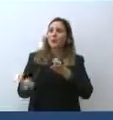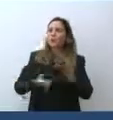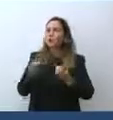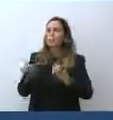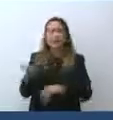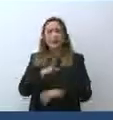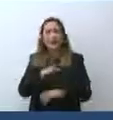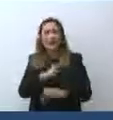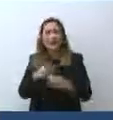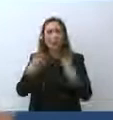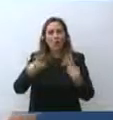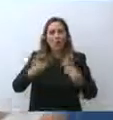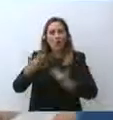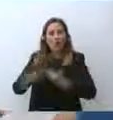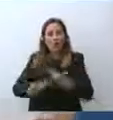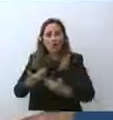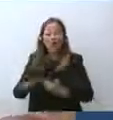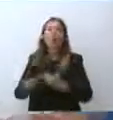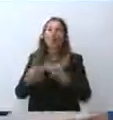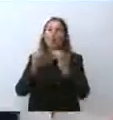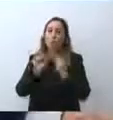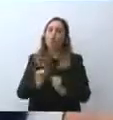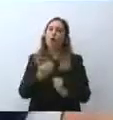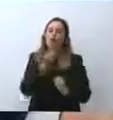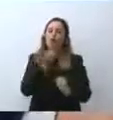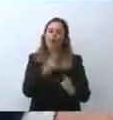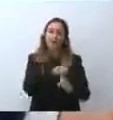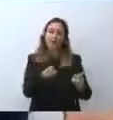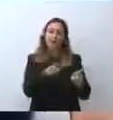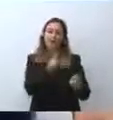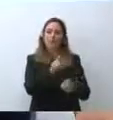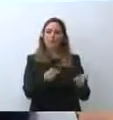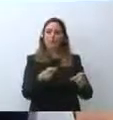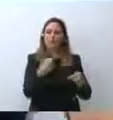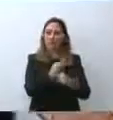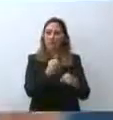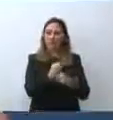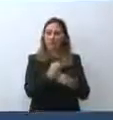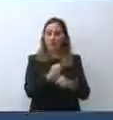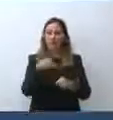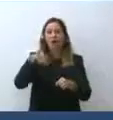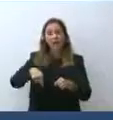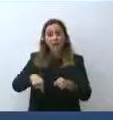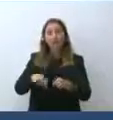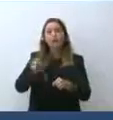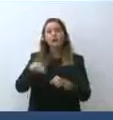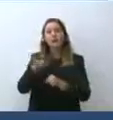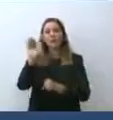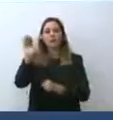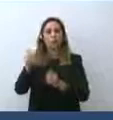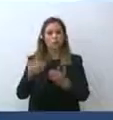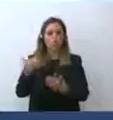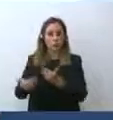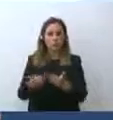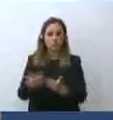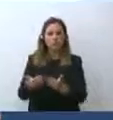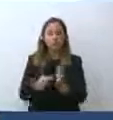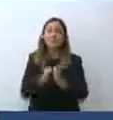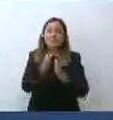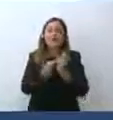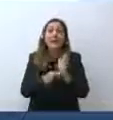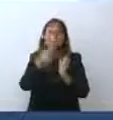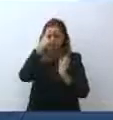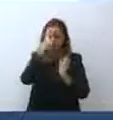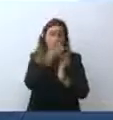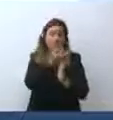quel ruolo fondamentale che sta oggi ancora di più agendo. Le regole sono quelle che voi sapete, quello che c stato il